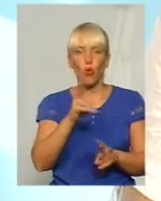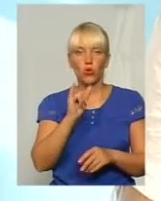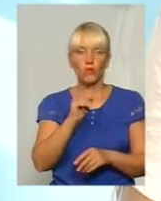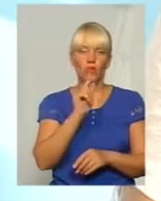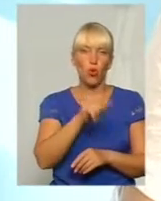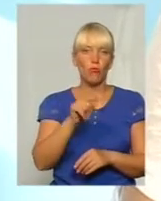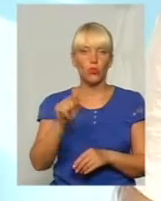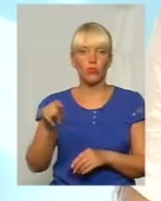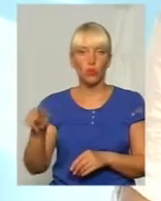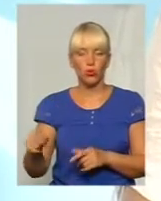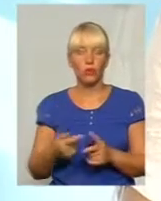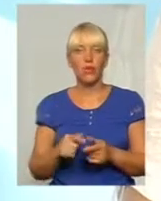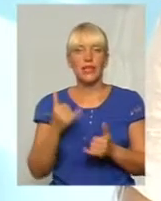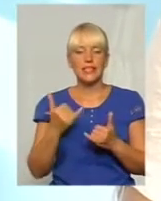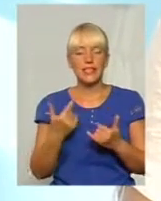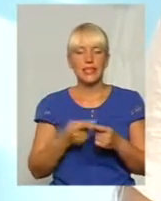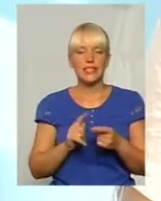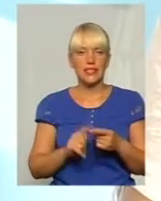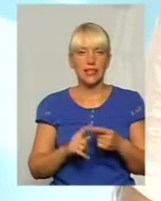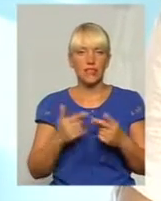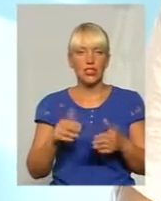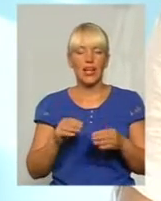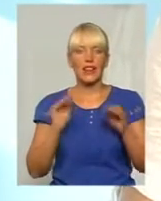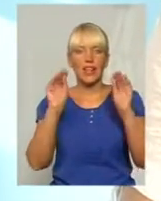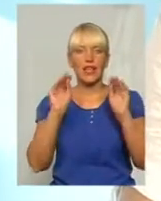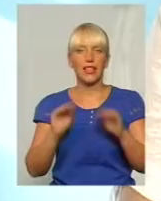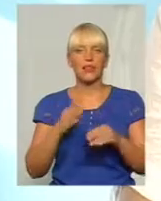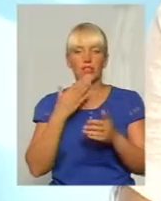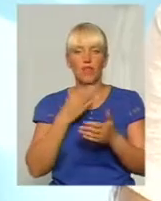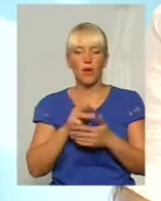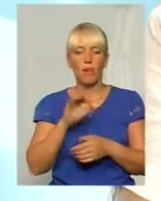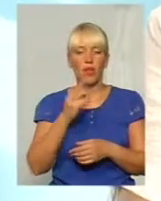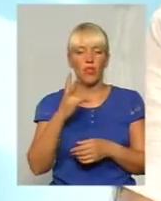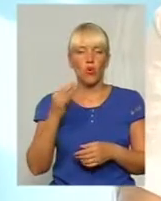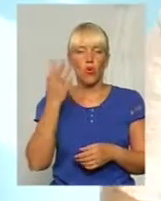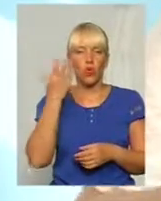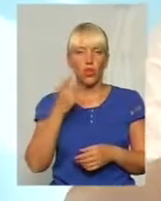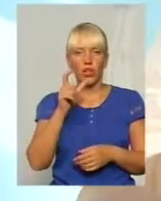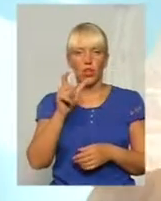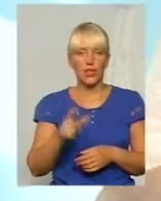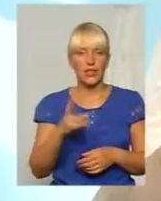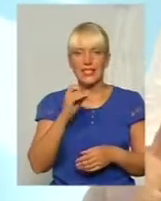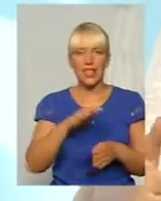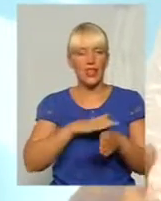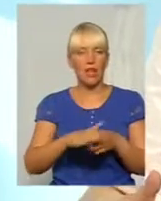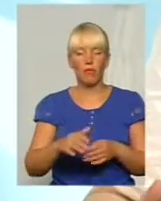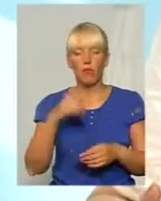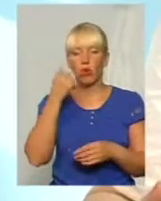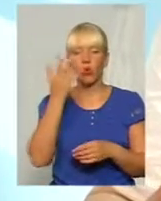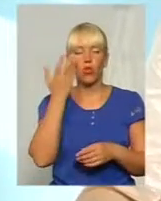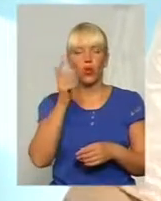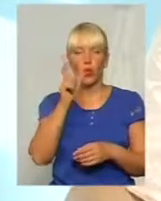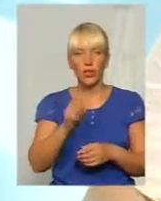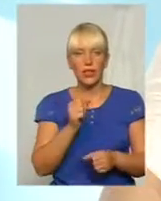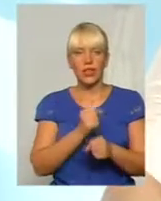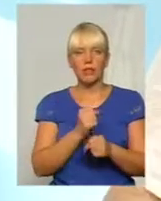рахується. вони зараз декларують своє майно. Коли людина за неповних кілька років або тільки перебуваючи на державній службі сьогодні